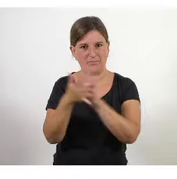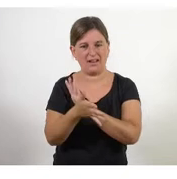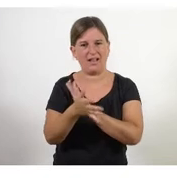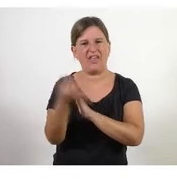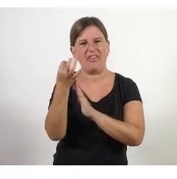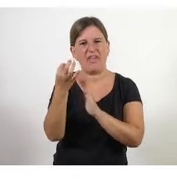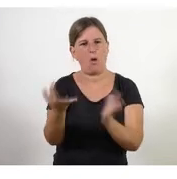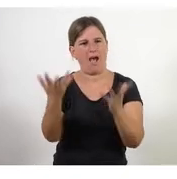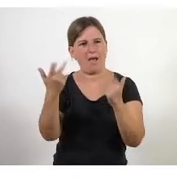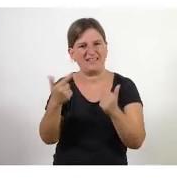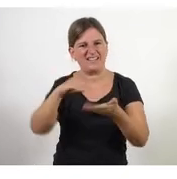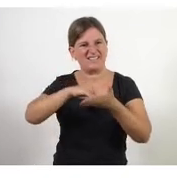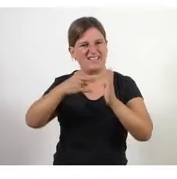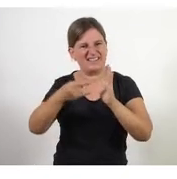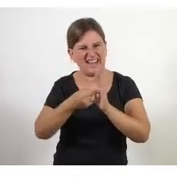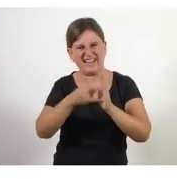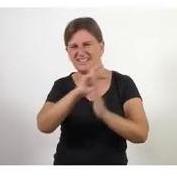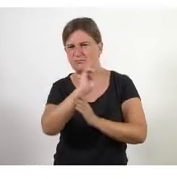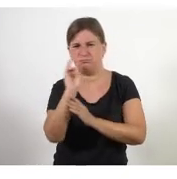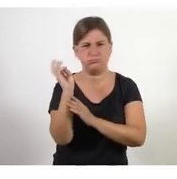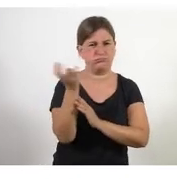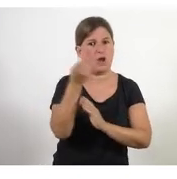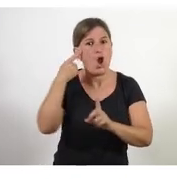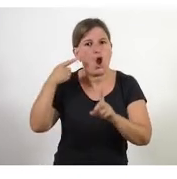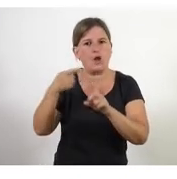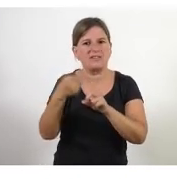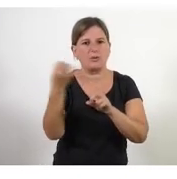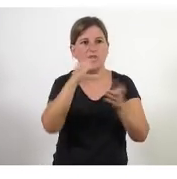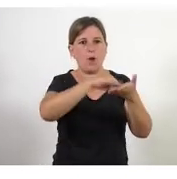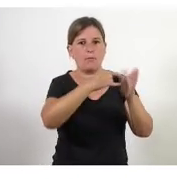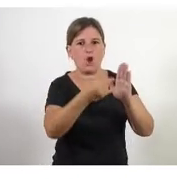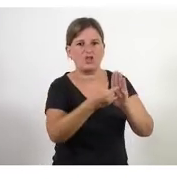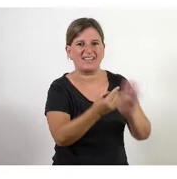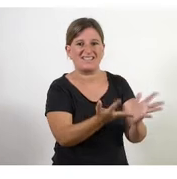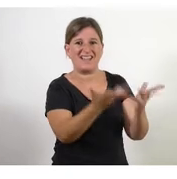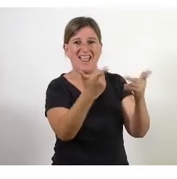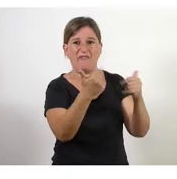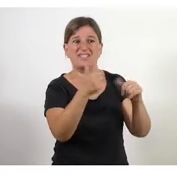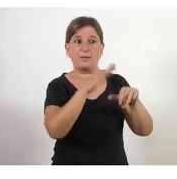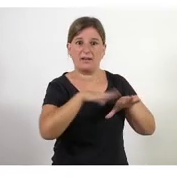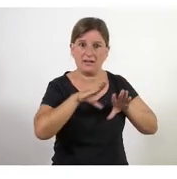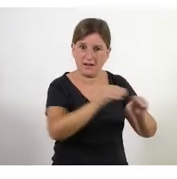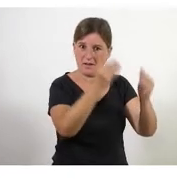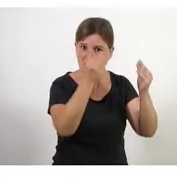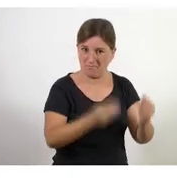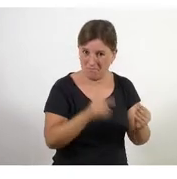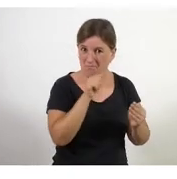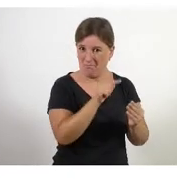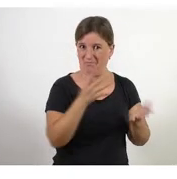etc. total per aquí per fer projectes de forma eficient i efectiva és com